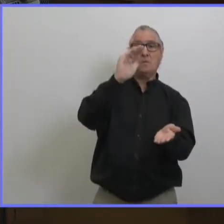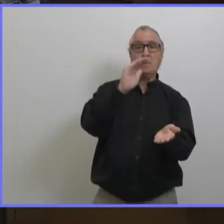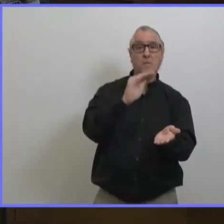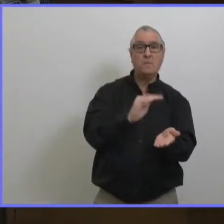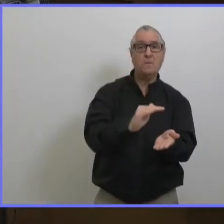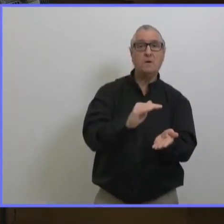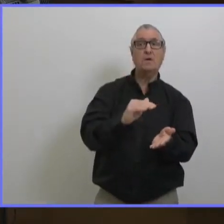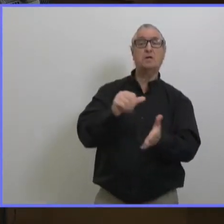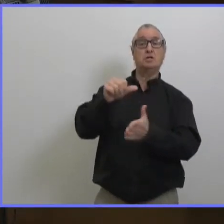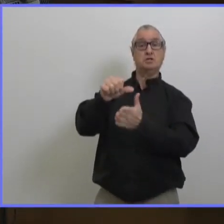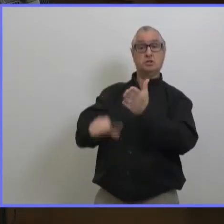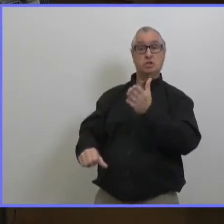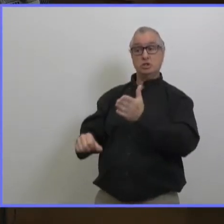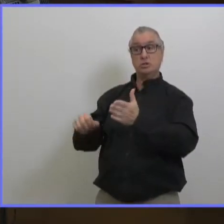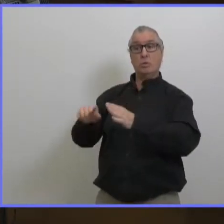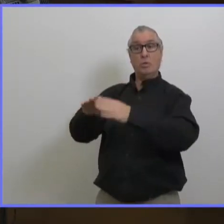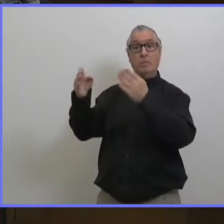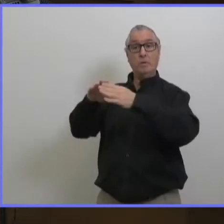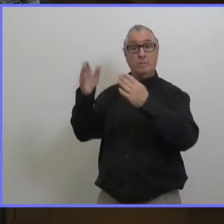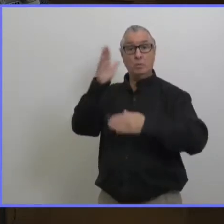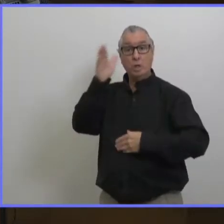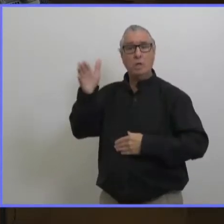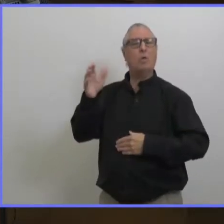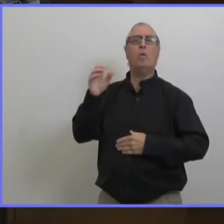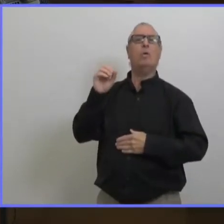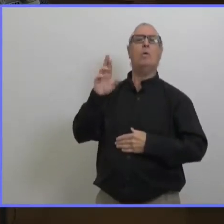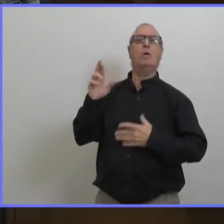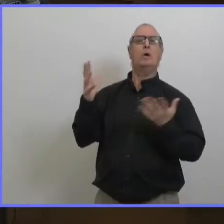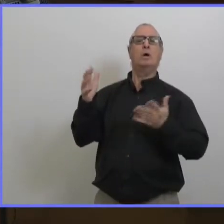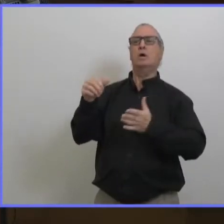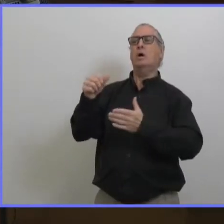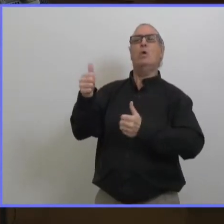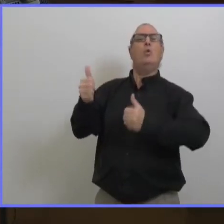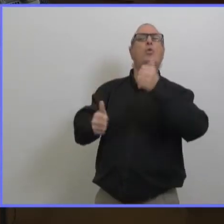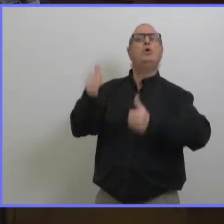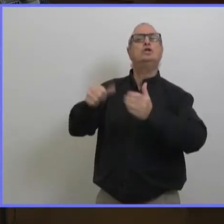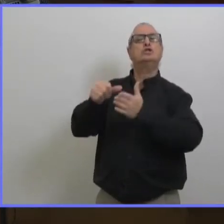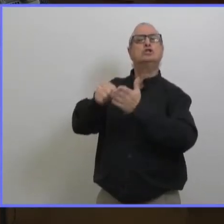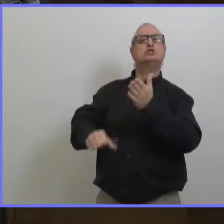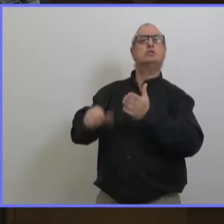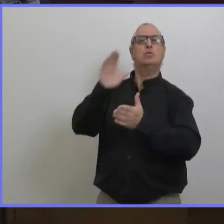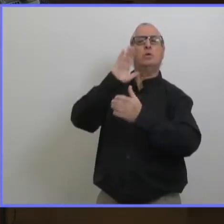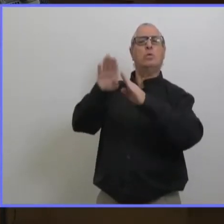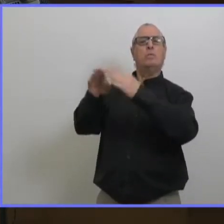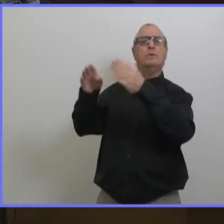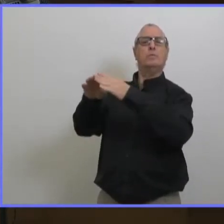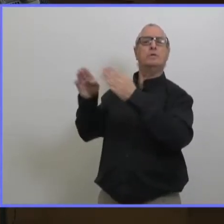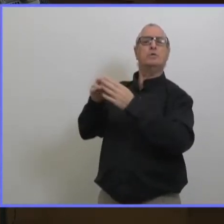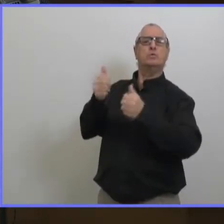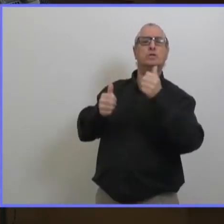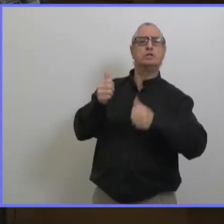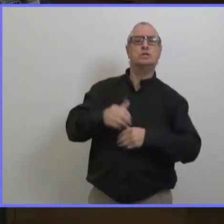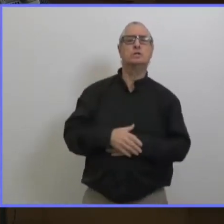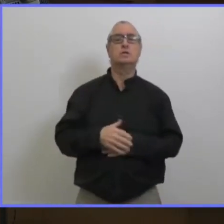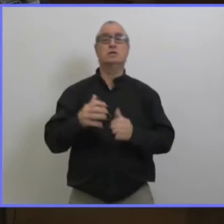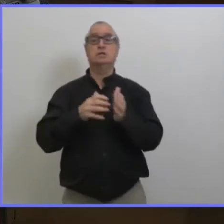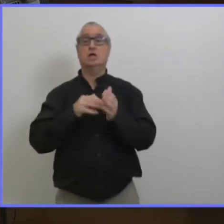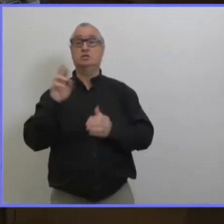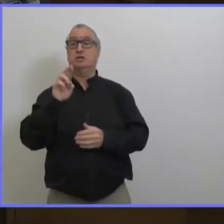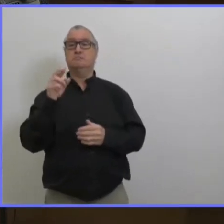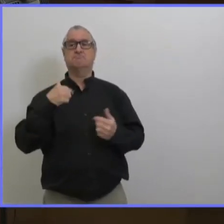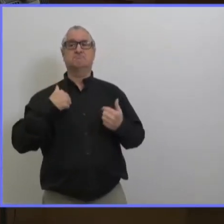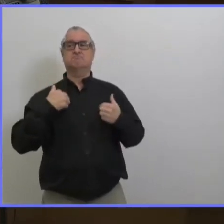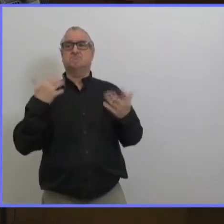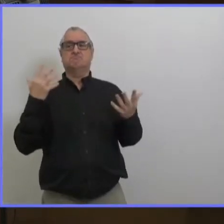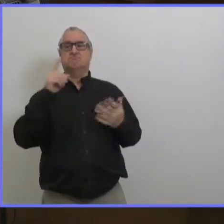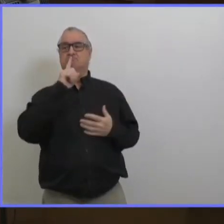est ce qu'on pourrait vous nous dire quels hôpitaux ne font pas de chirurgie non urgente à l'heure actuelle est ce que vous pourrez nous dire quand c'est que ça va reprendre